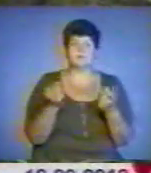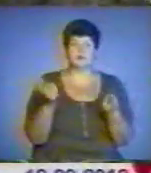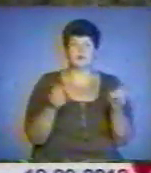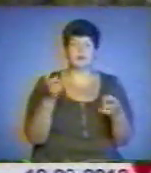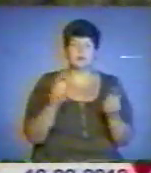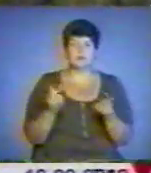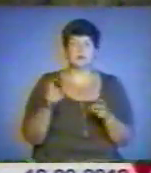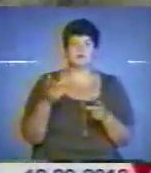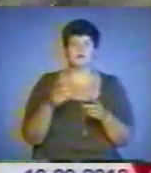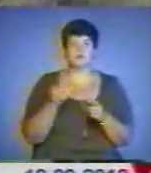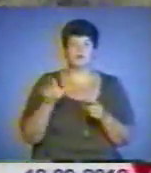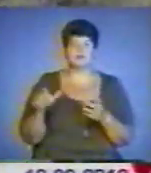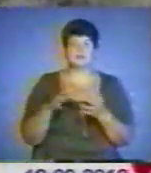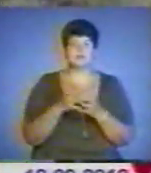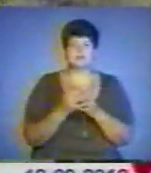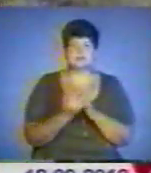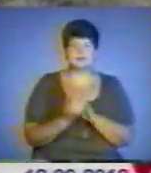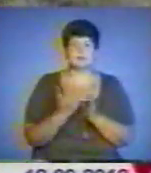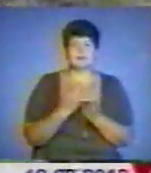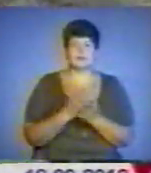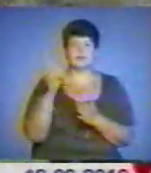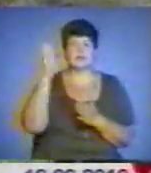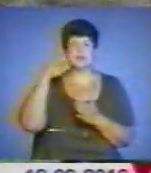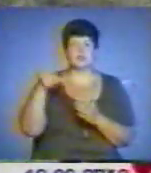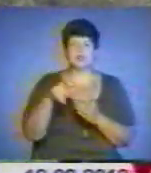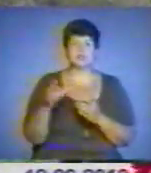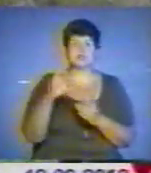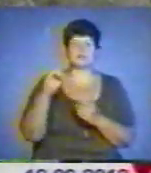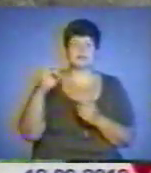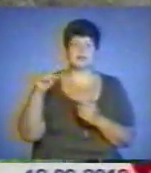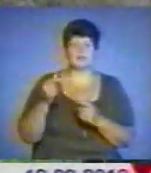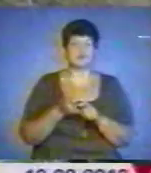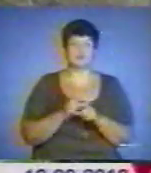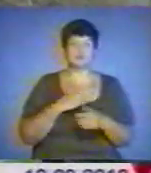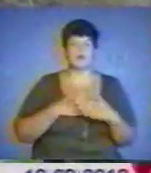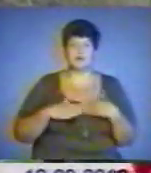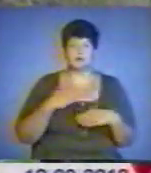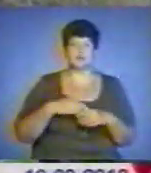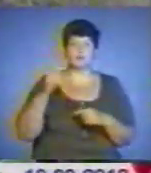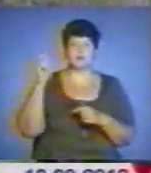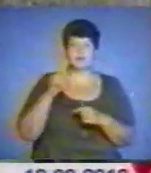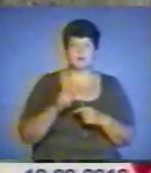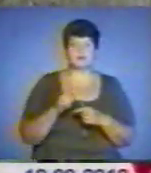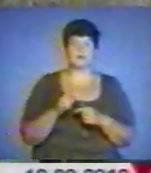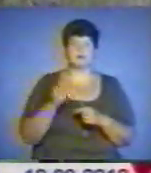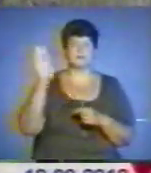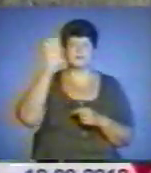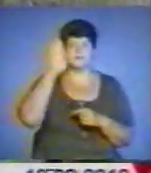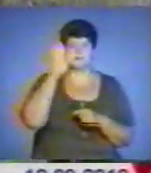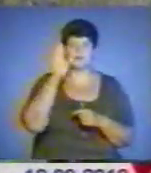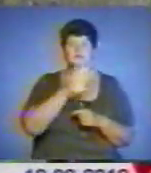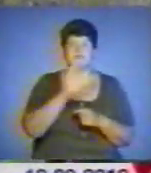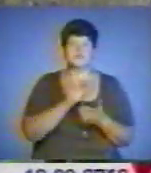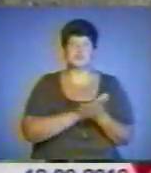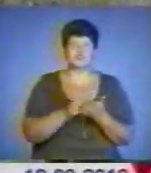протікає річка Серед. Я дуже радий, що в нас сьогодні в село приїхали козаки, і вони разом всі